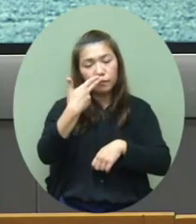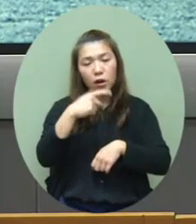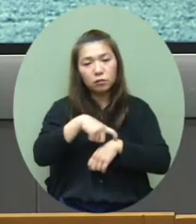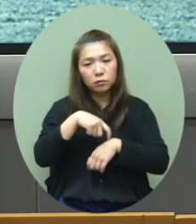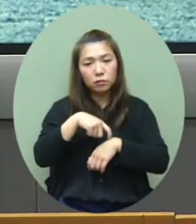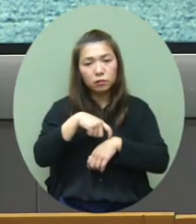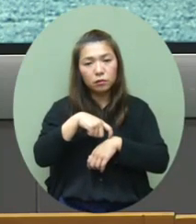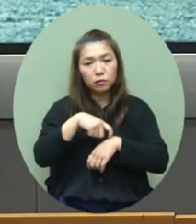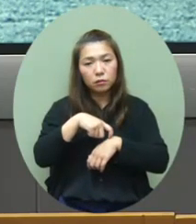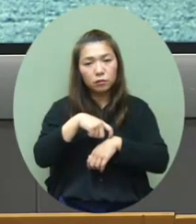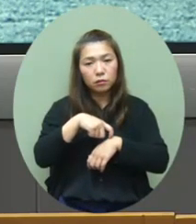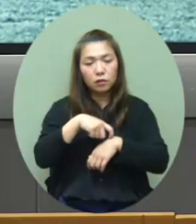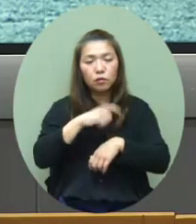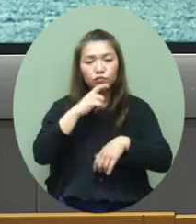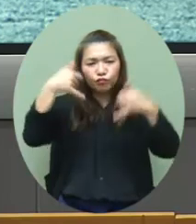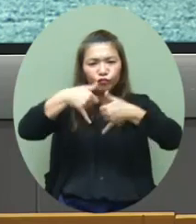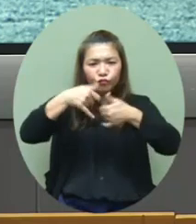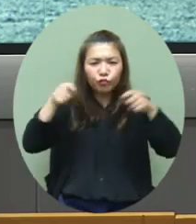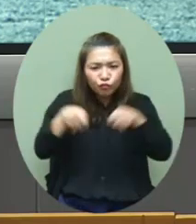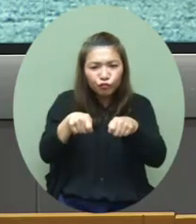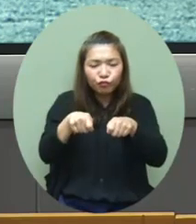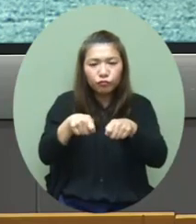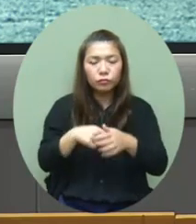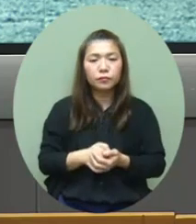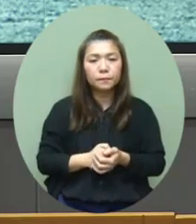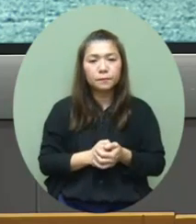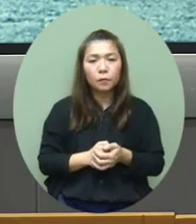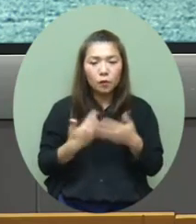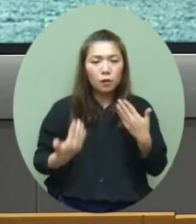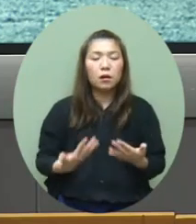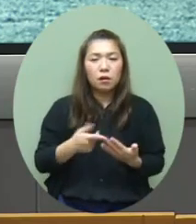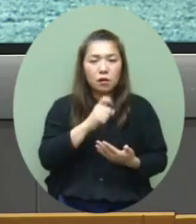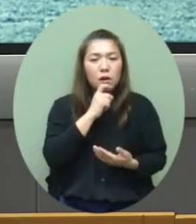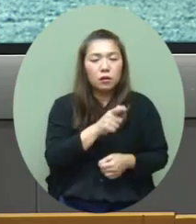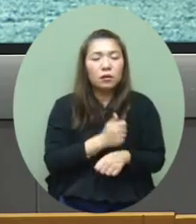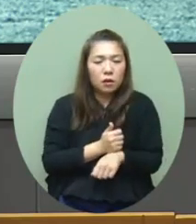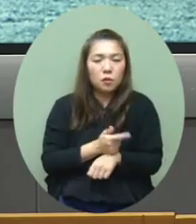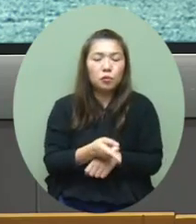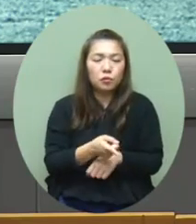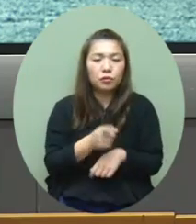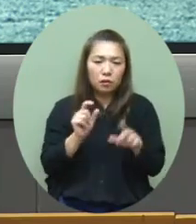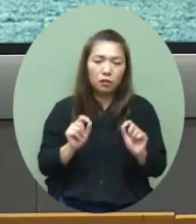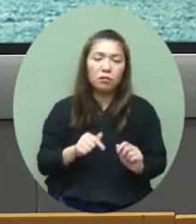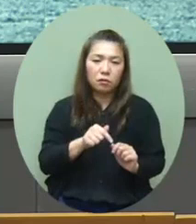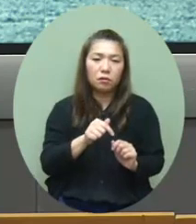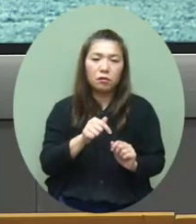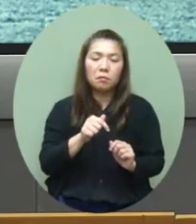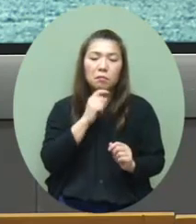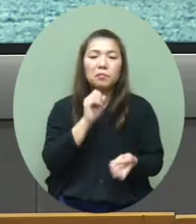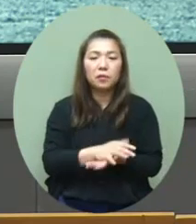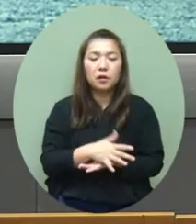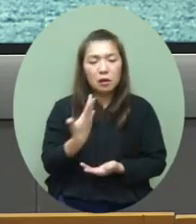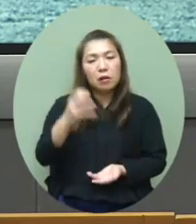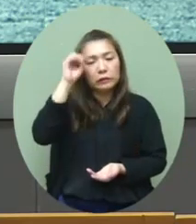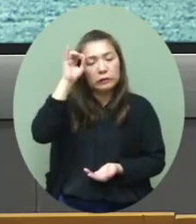的時候可能就是比較近的那可能這也是其中一個原因那我們都會建議現在